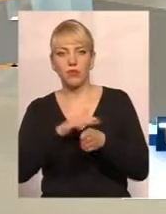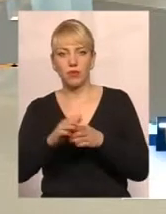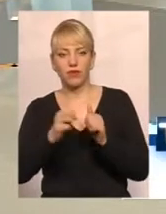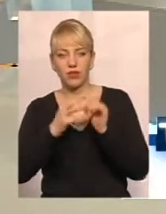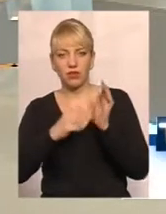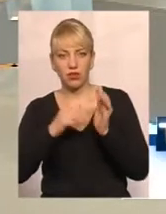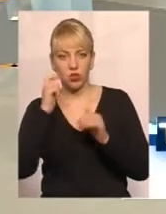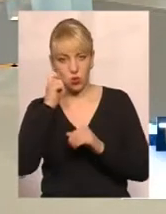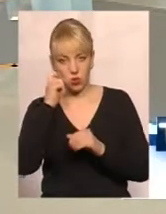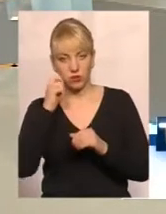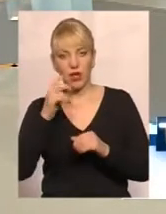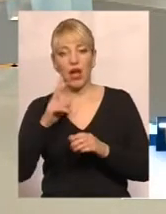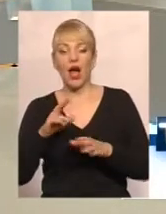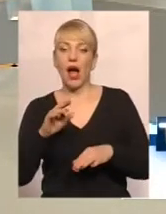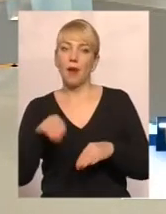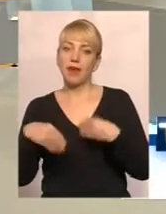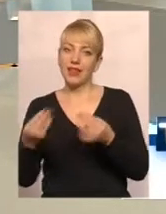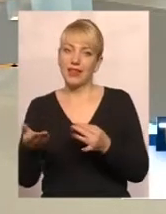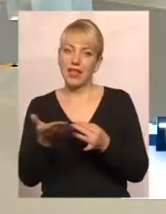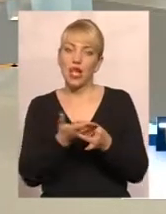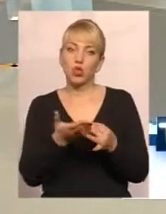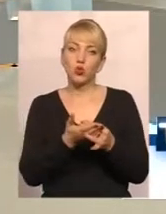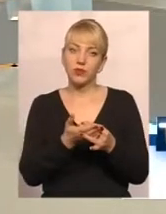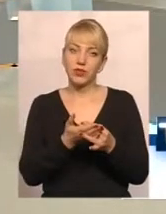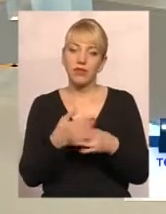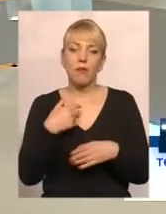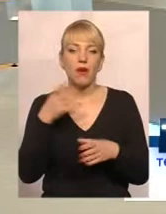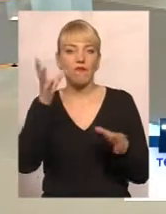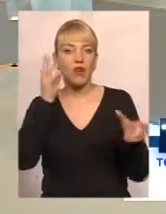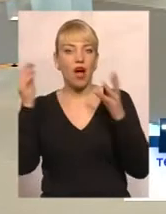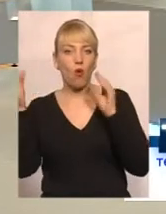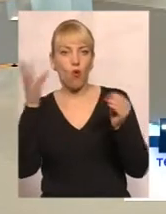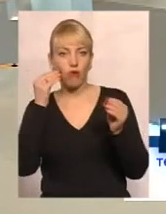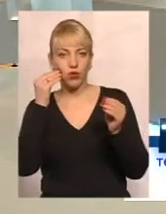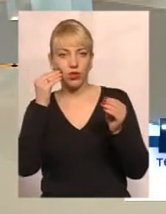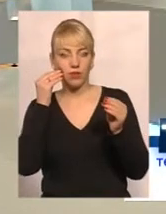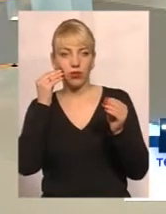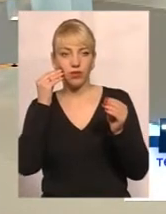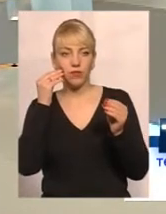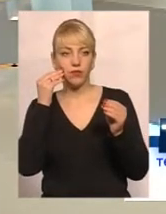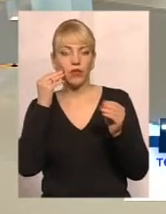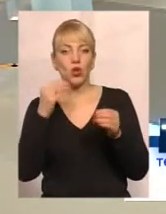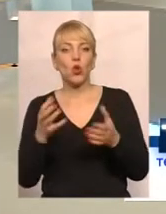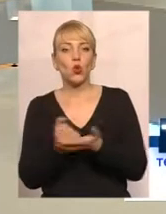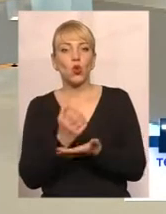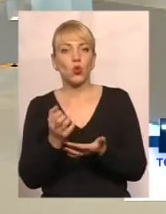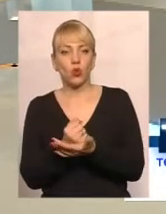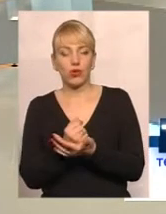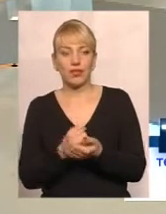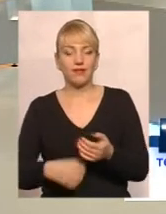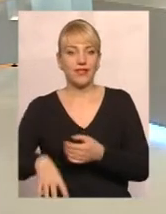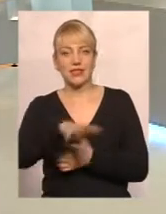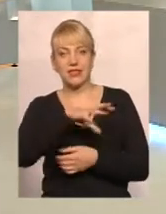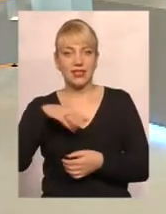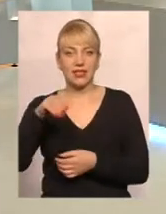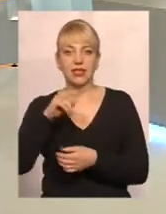Якщо при наданні субсидії, ми враховуємо, скажімо так, доходи всіх